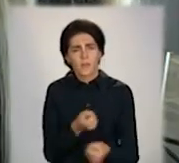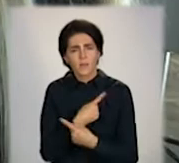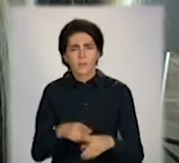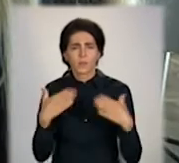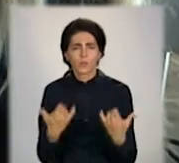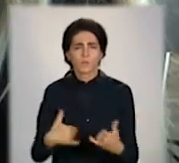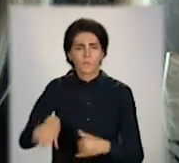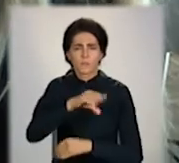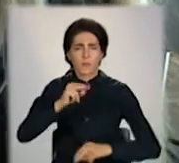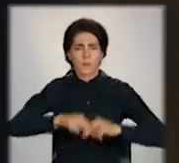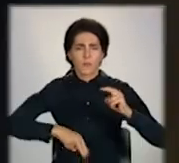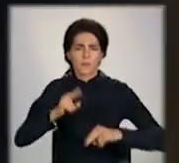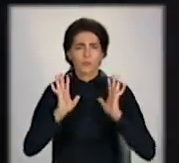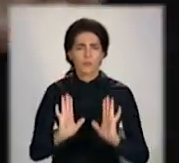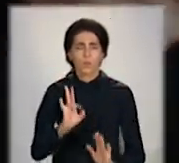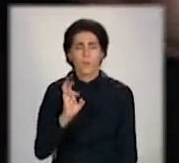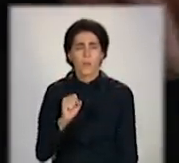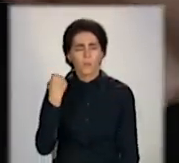налаштовані тільки на перемогу.